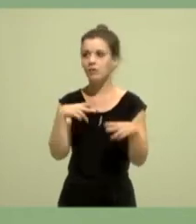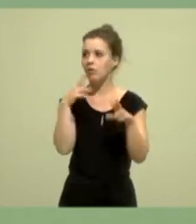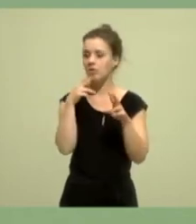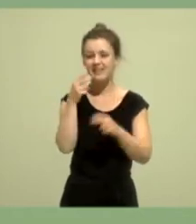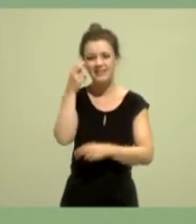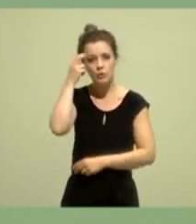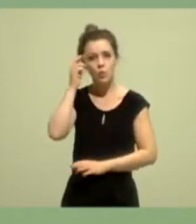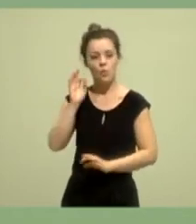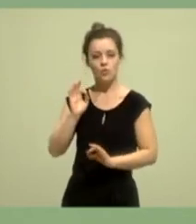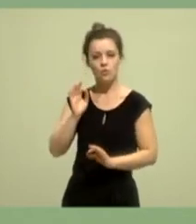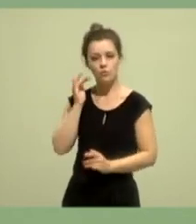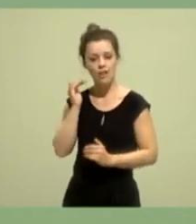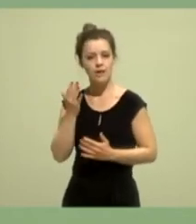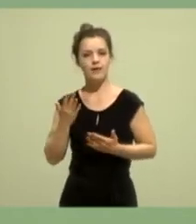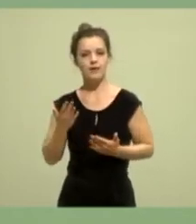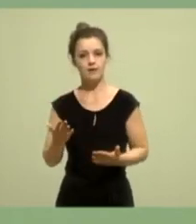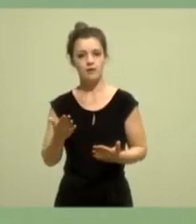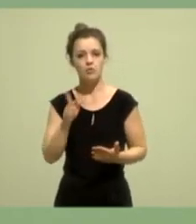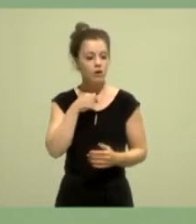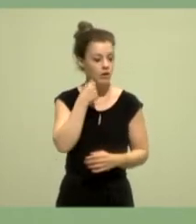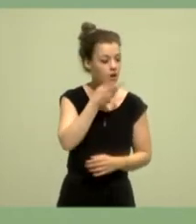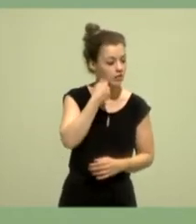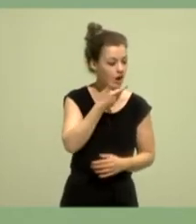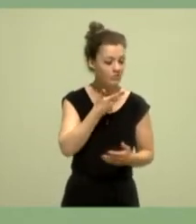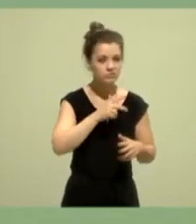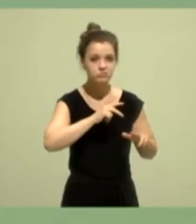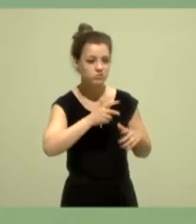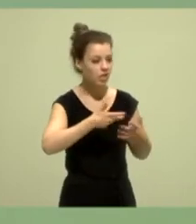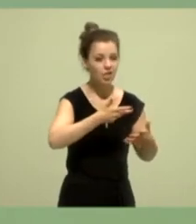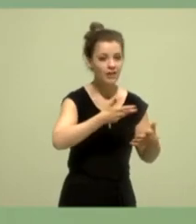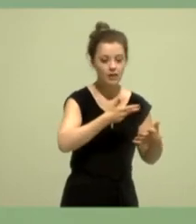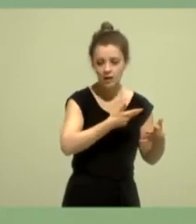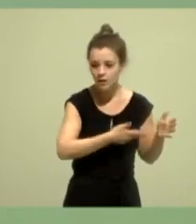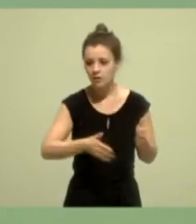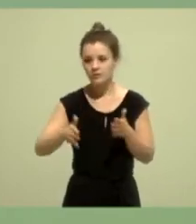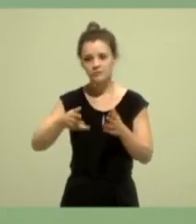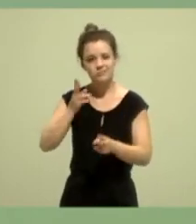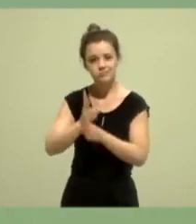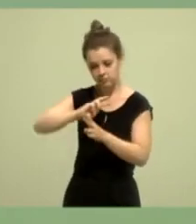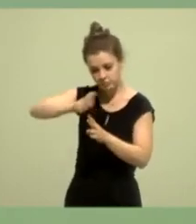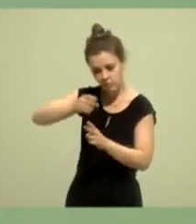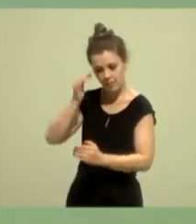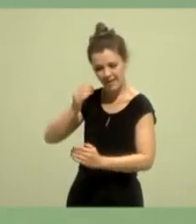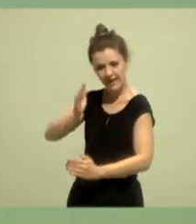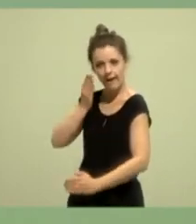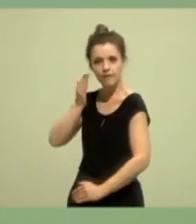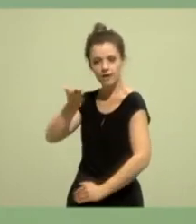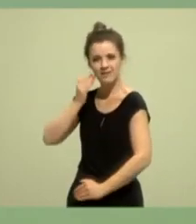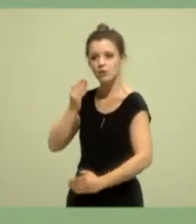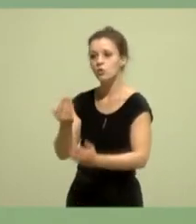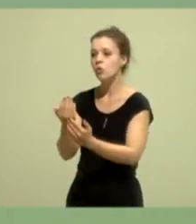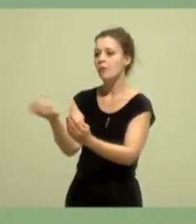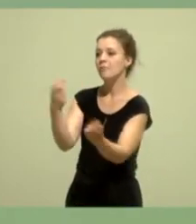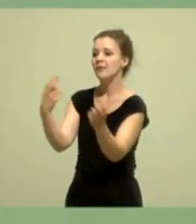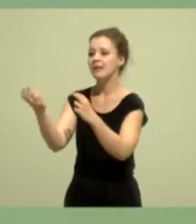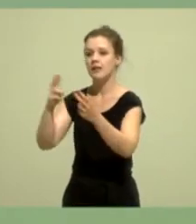Wir müssen unsere Inhalte stetig weiterentwickeln und dabei alle Mitglieder mitnehmen. Und wir müssen Neumitgliedern durch gute Formate